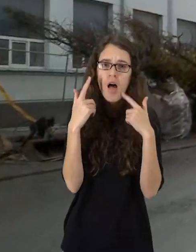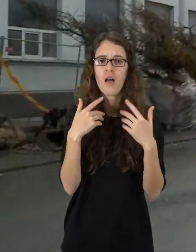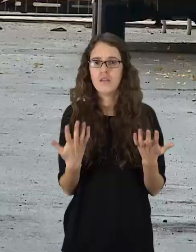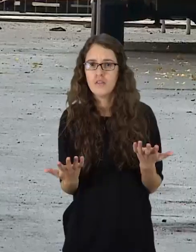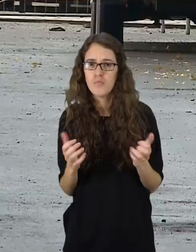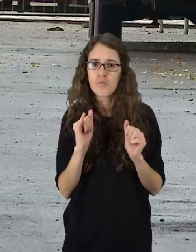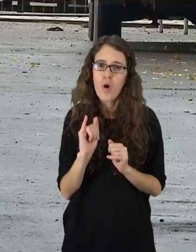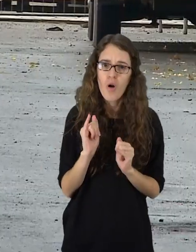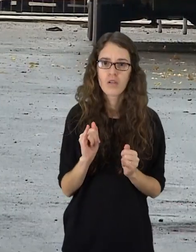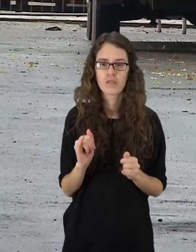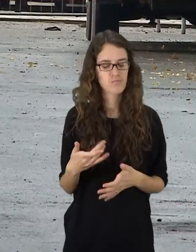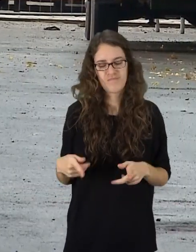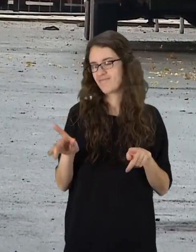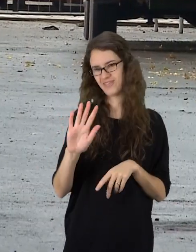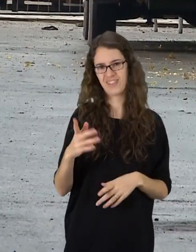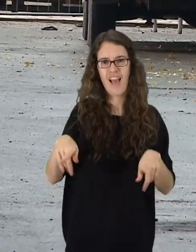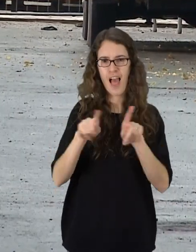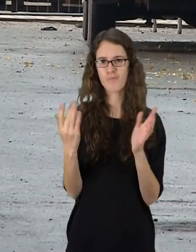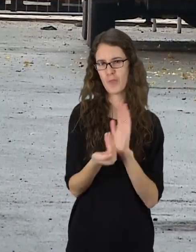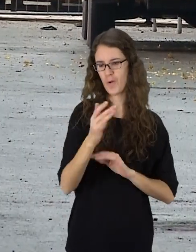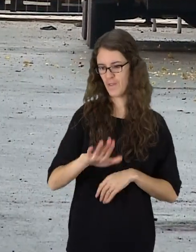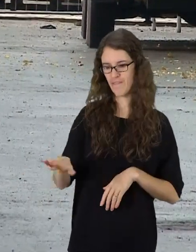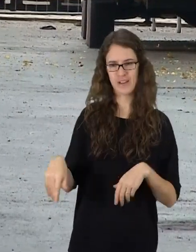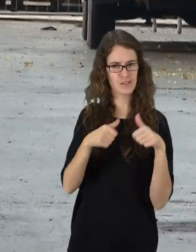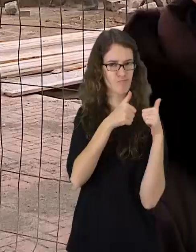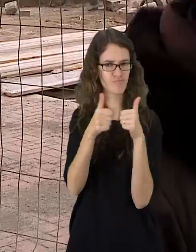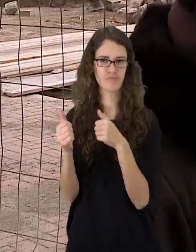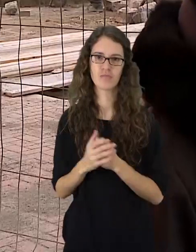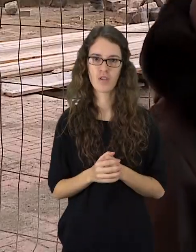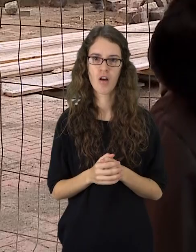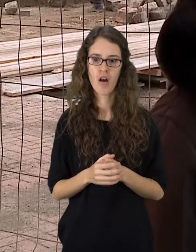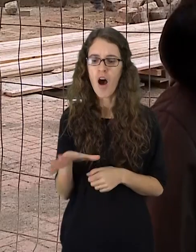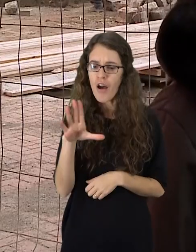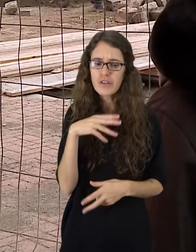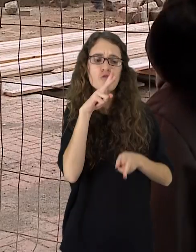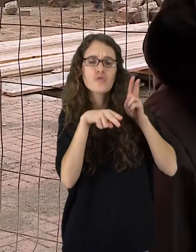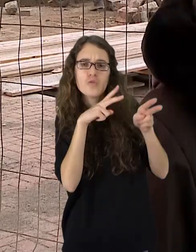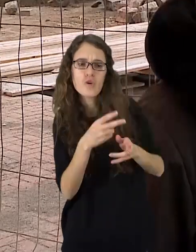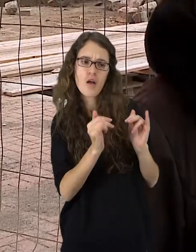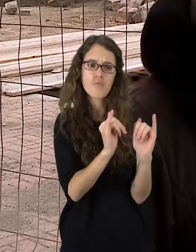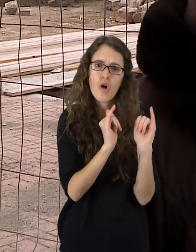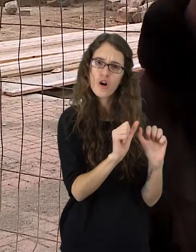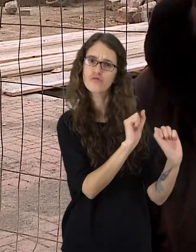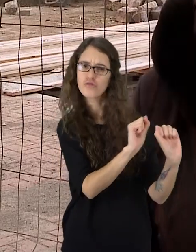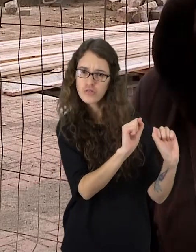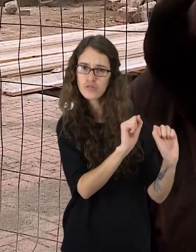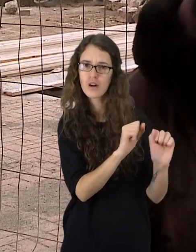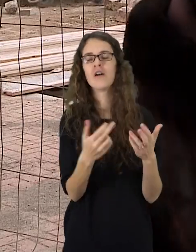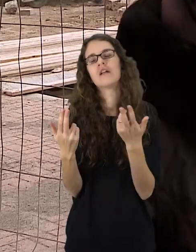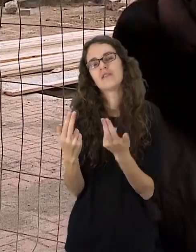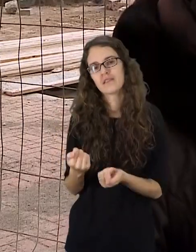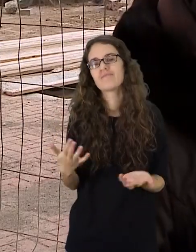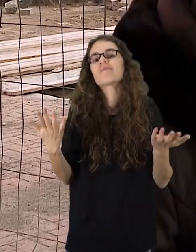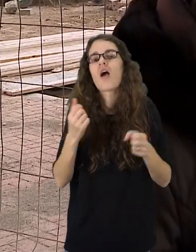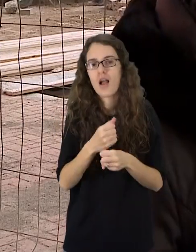nauji. Kaip nauji vaikai? Taip. Labai gerai. Kad čia žmonės labai verkia, kad čia tu kemedžiukia? Taip, verkia.